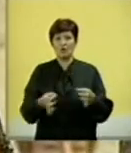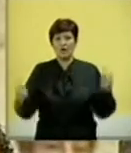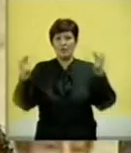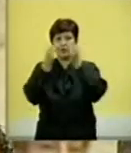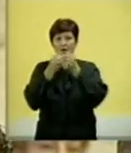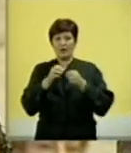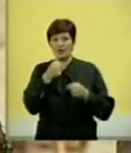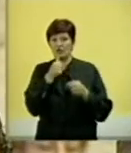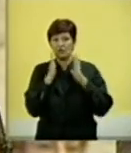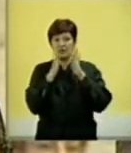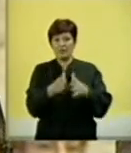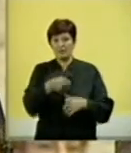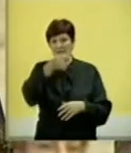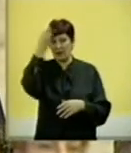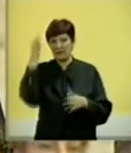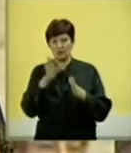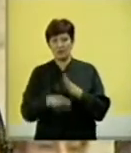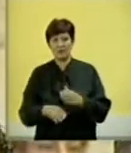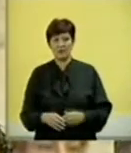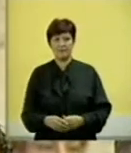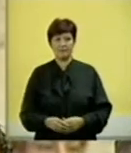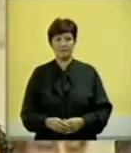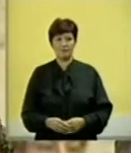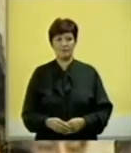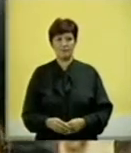projekte za što se opredeljuju pripadnici nacionalne manjine.